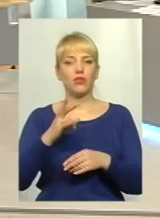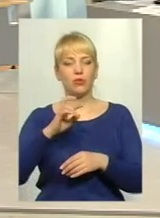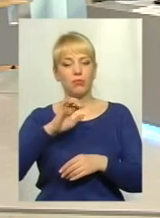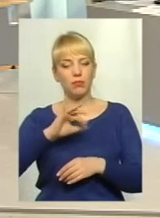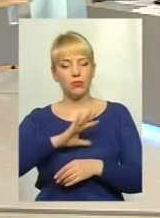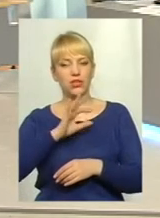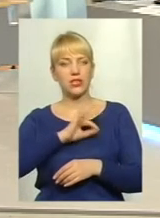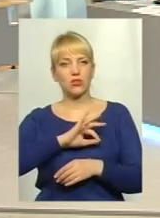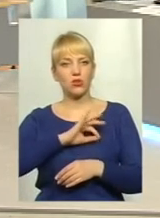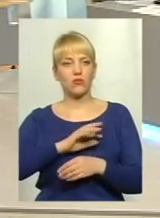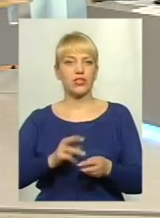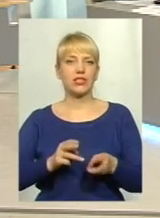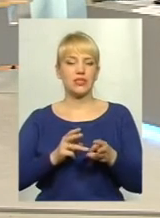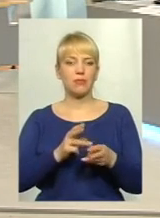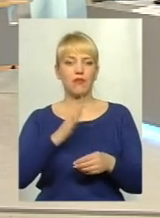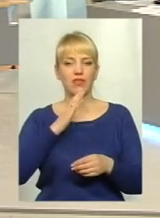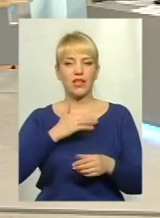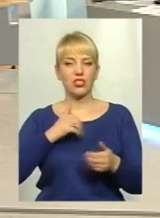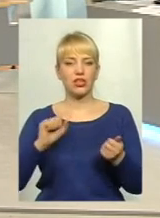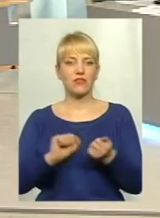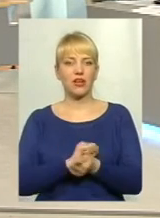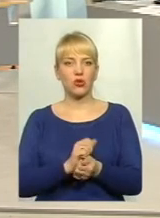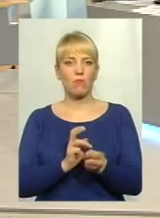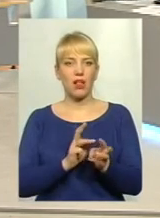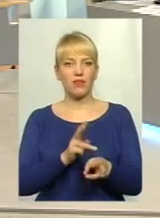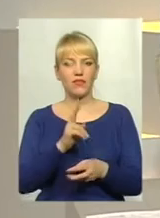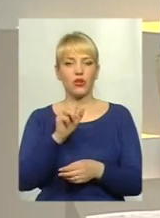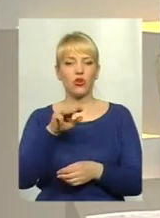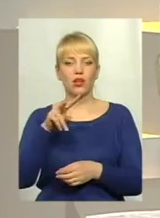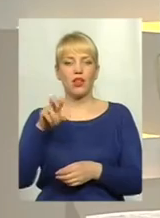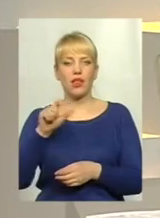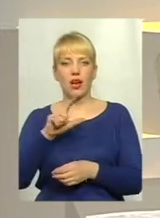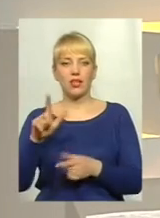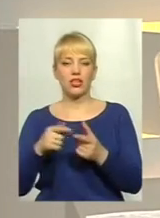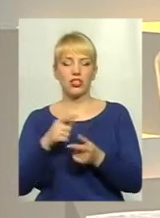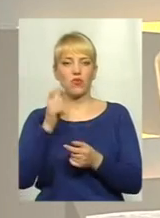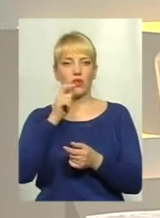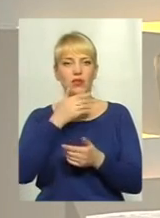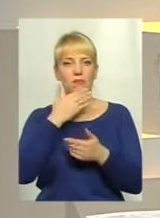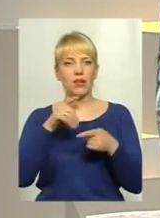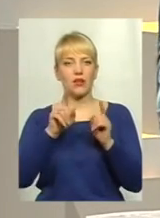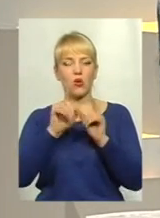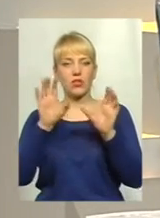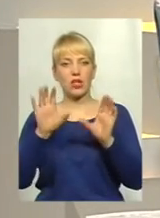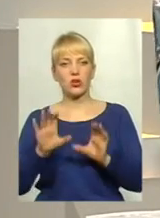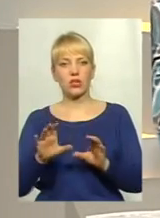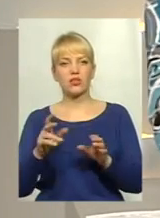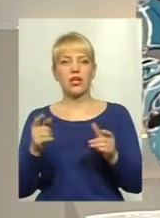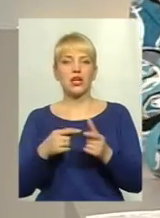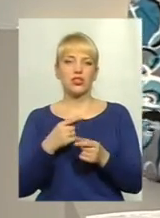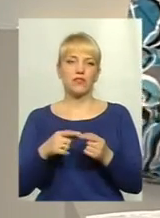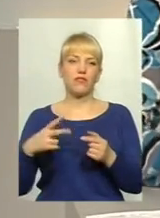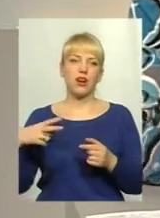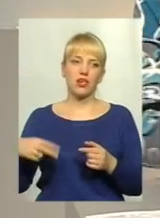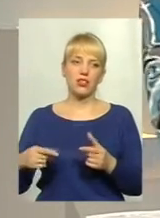спалюватися в наших твердопаливних котлах? Чи в Україні не існує такого законодавства, як, скажімо, в Франції,